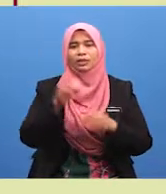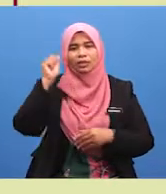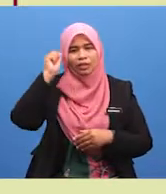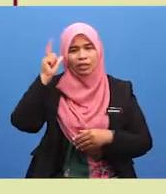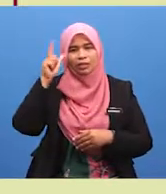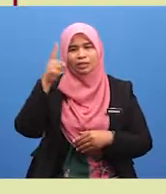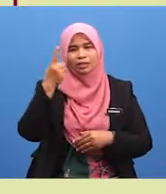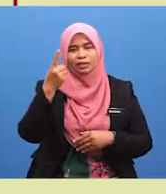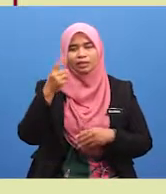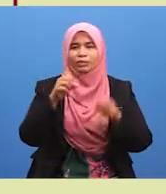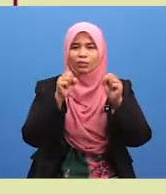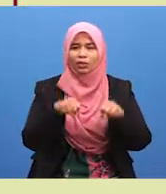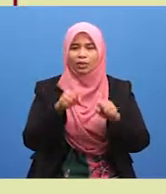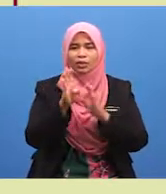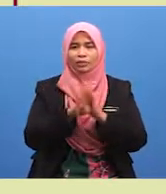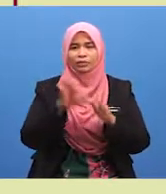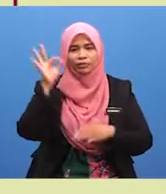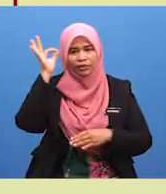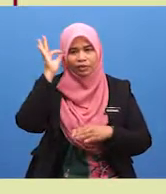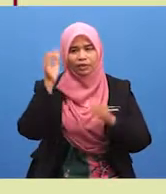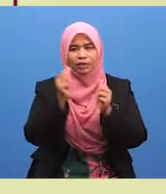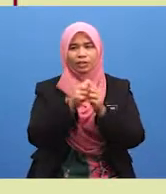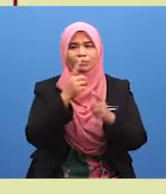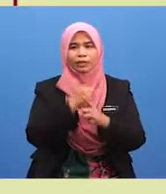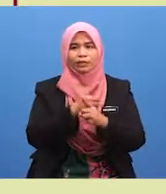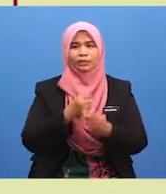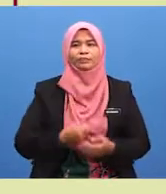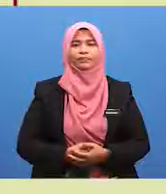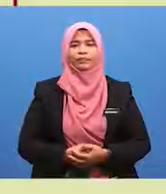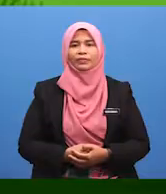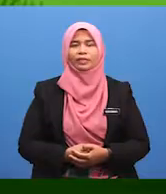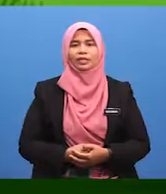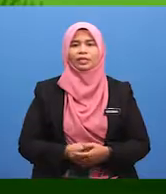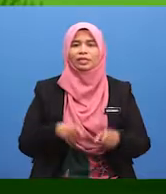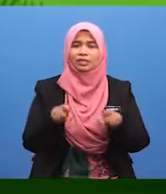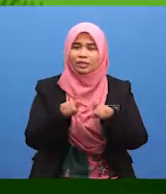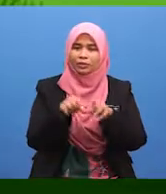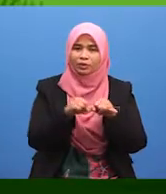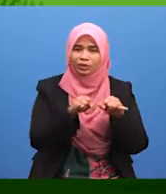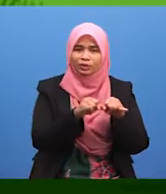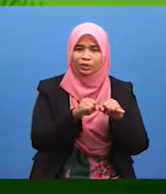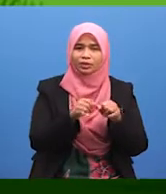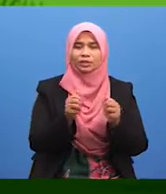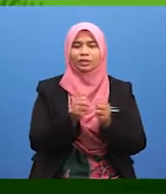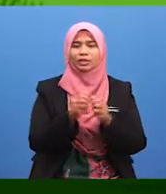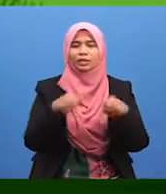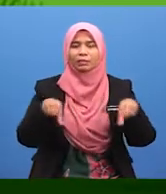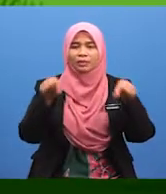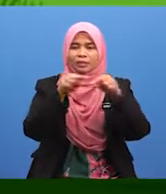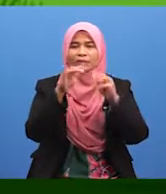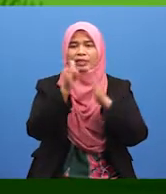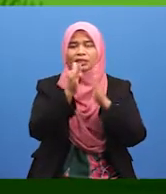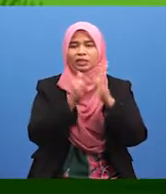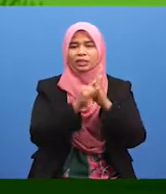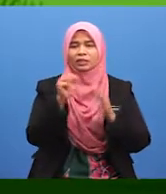berakal sahaja mampu berfikir dengan betul. Begitu juga dengan kepentingan syarat sah-salat.